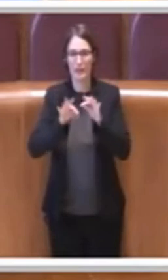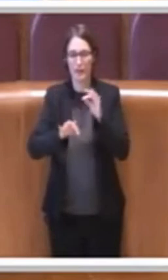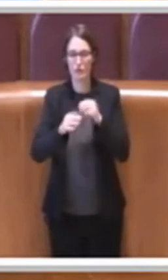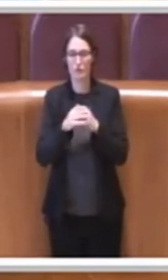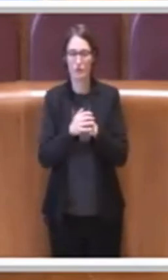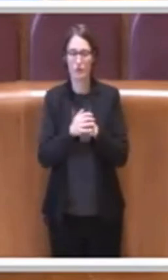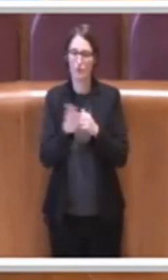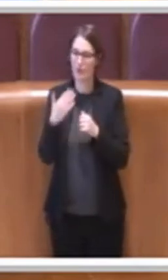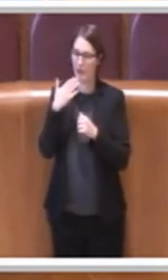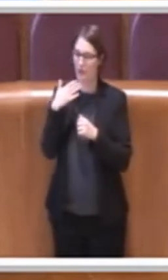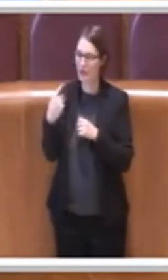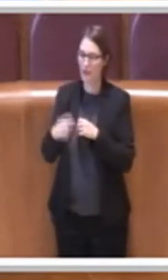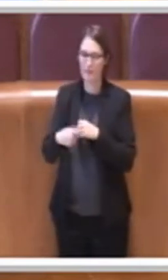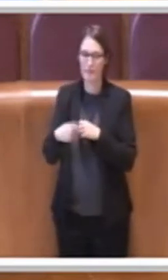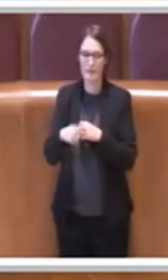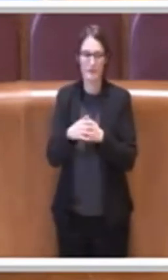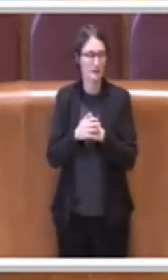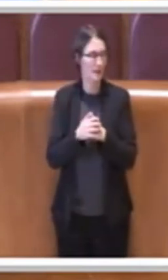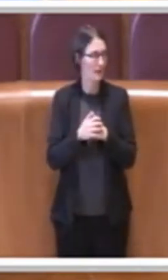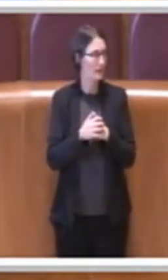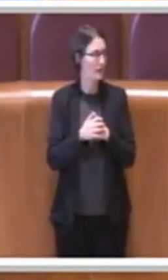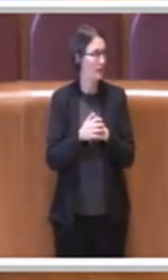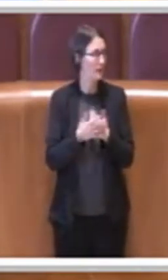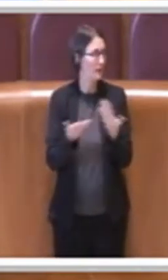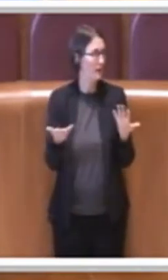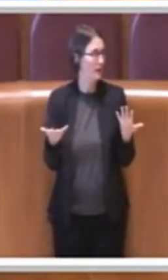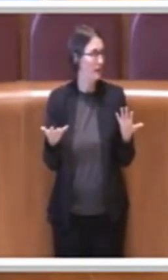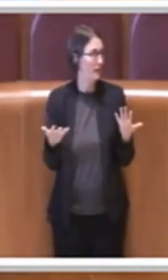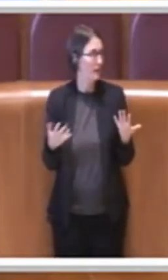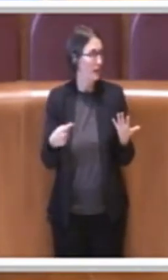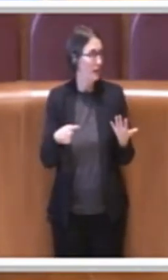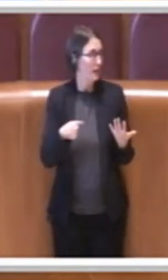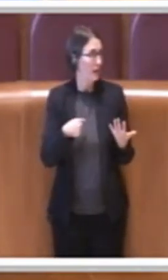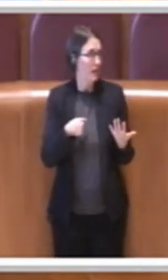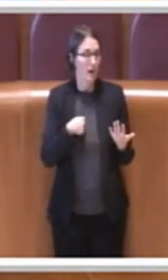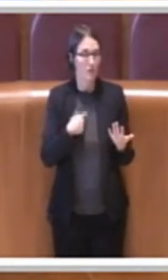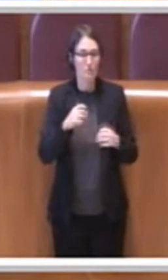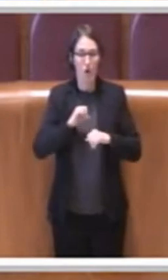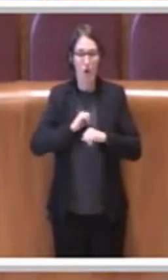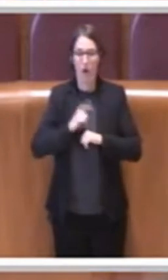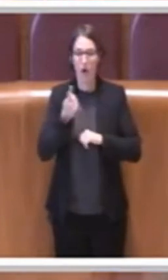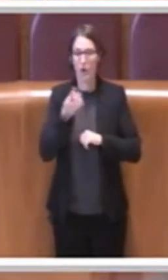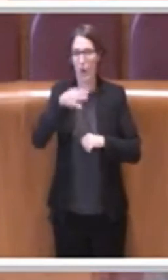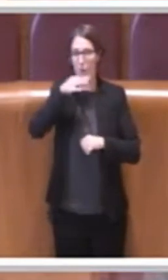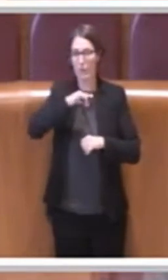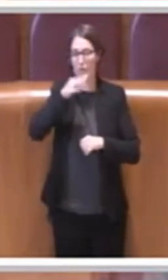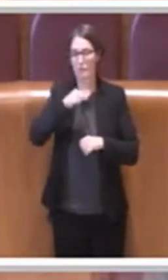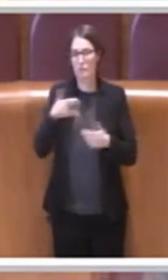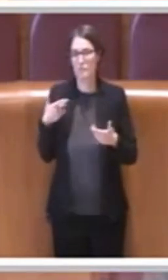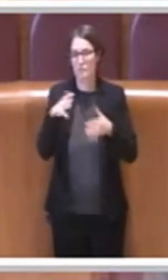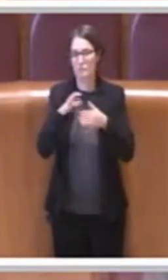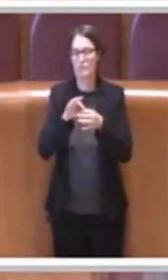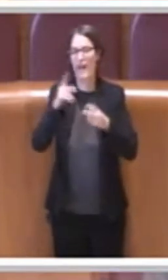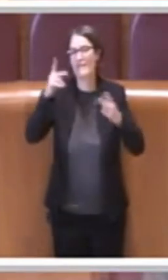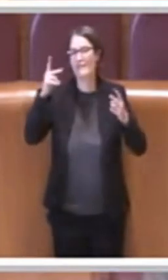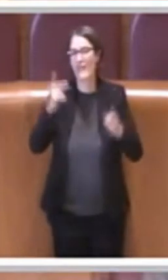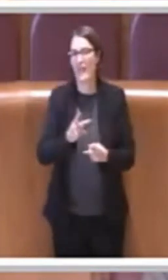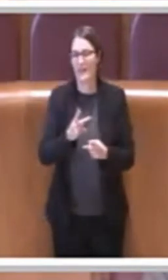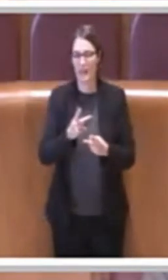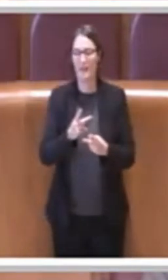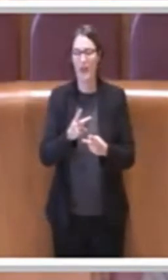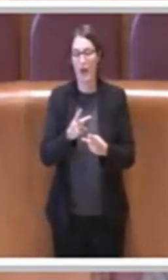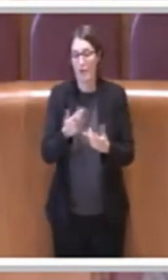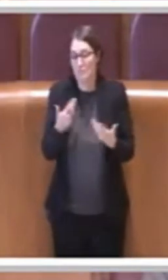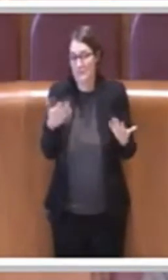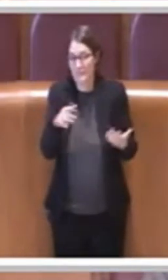Grazie Presidente, ma io credo che un intervento per la verità è necessario a questo